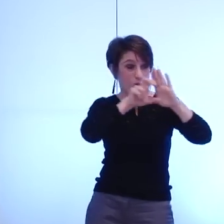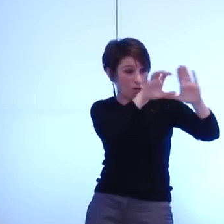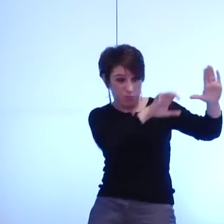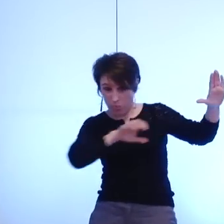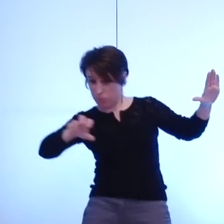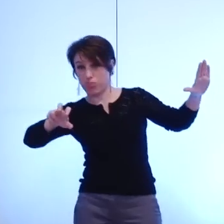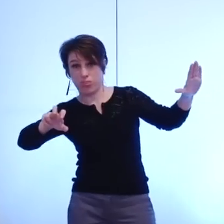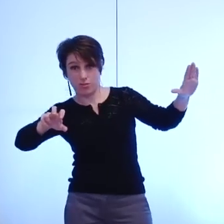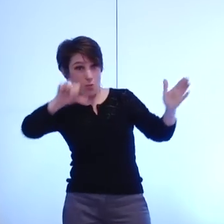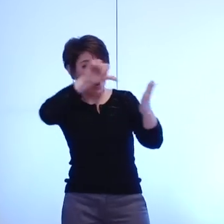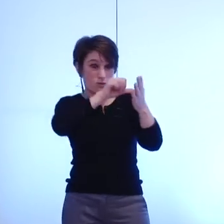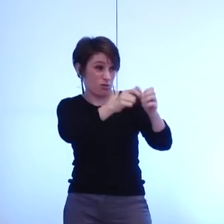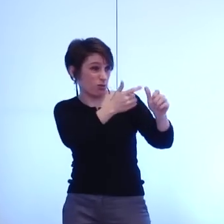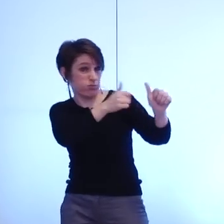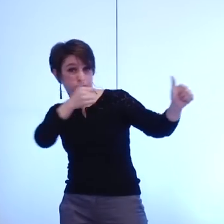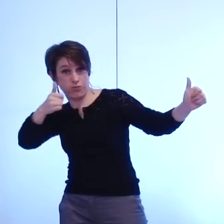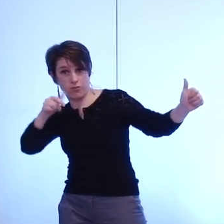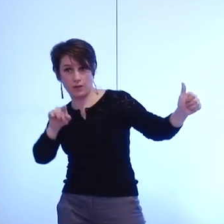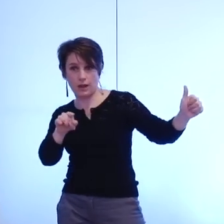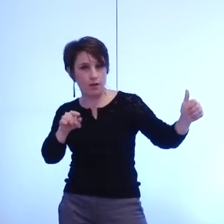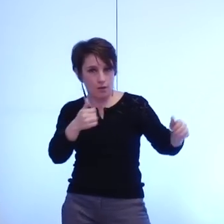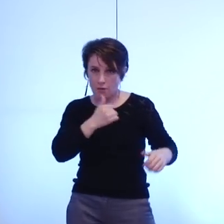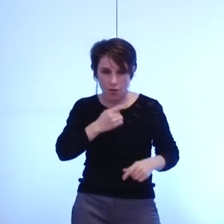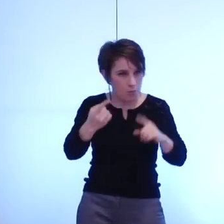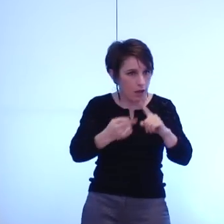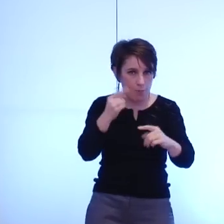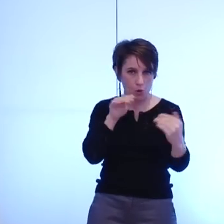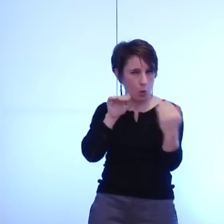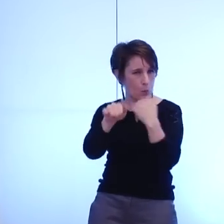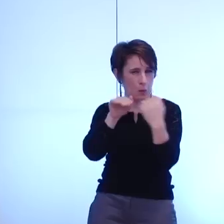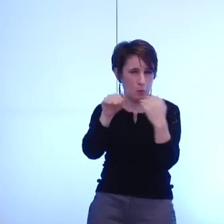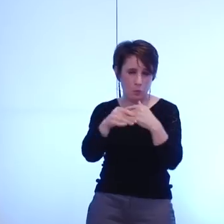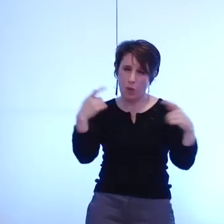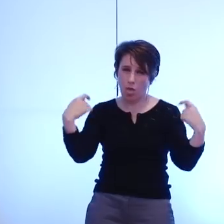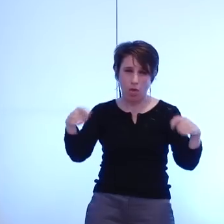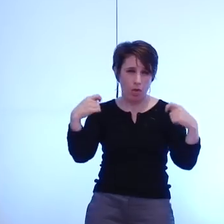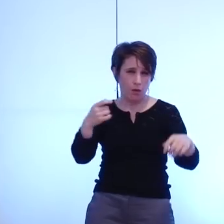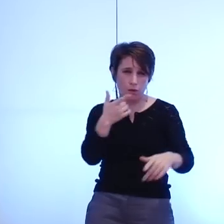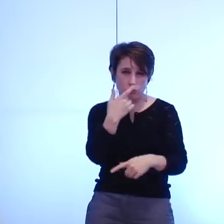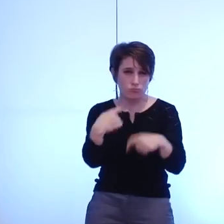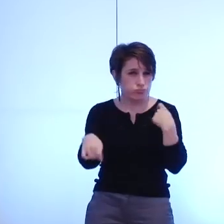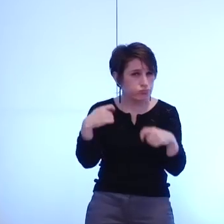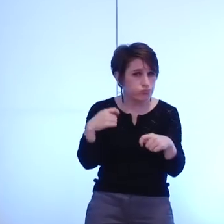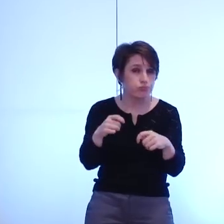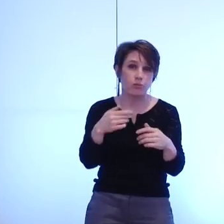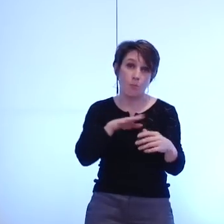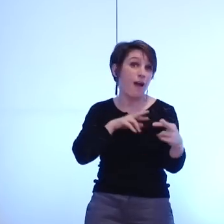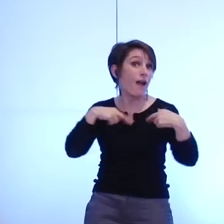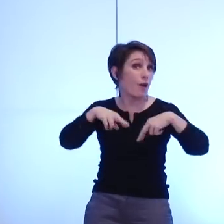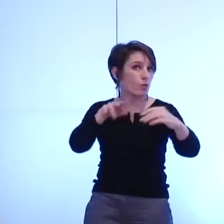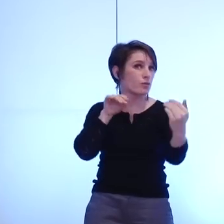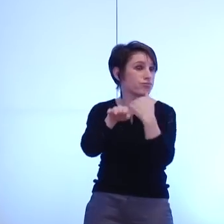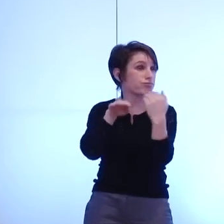la fluidité des mobilités au moins par le biais de la route et le fait que demain cela pourrait